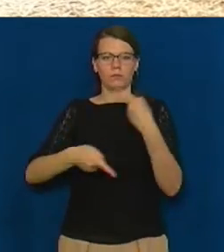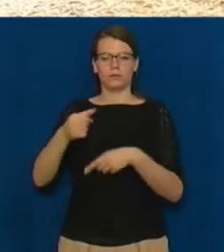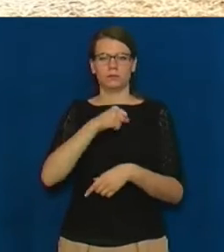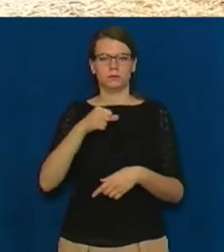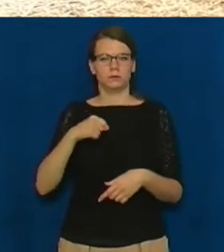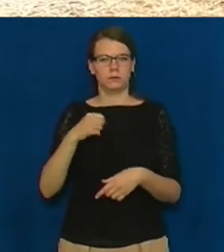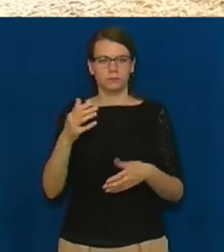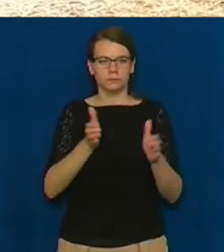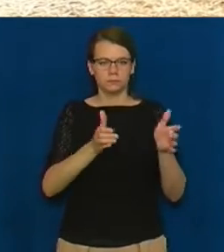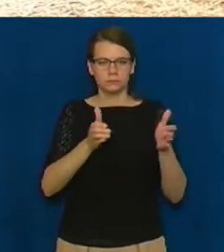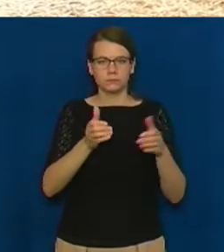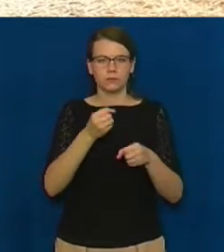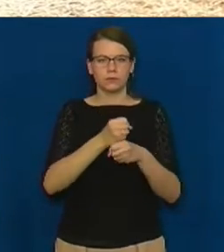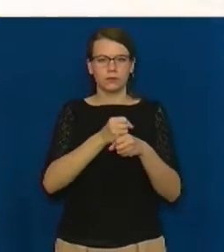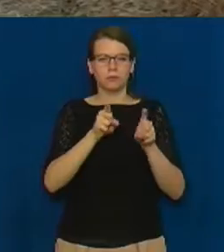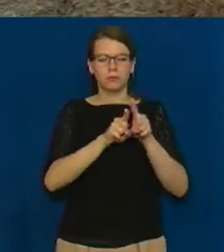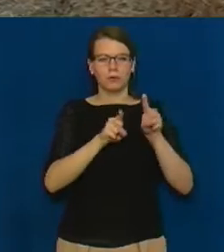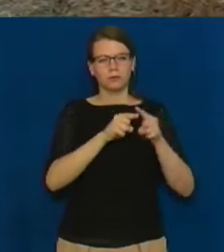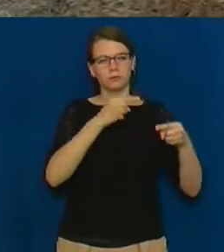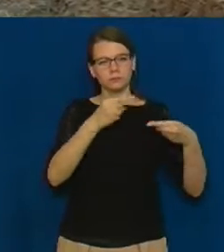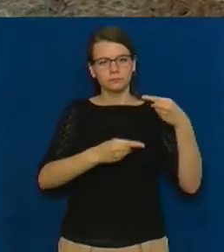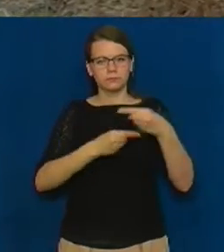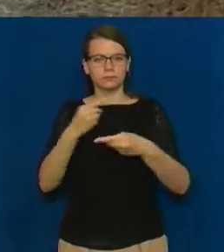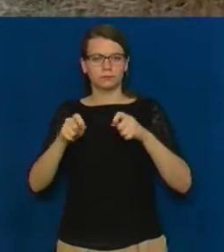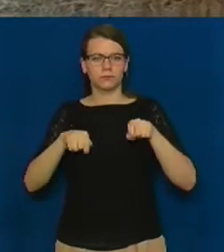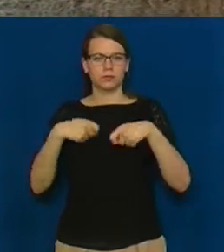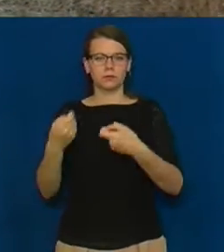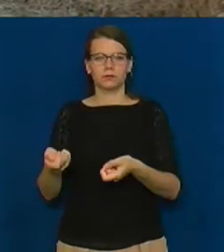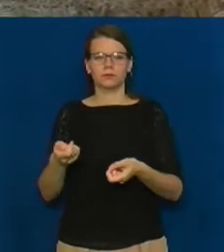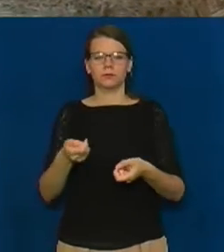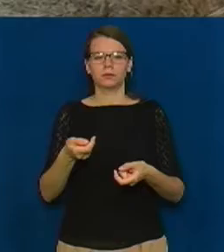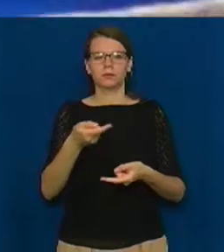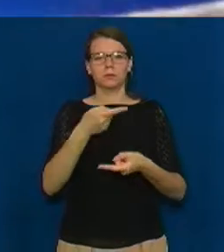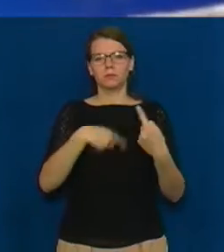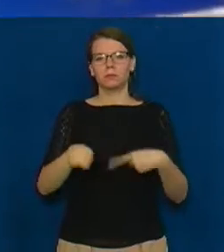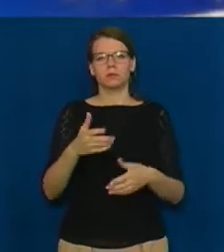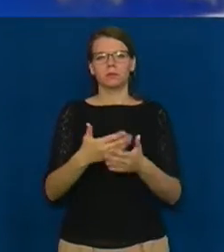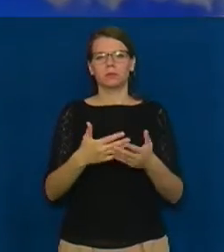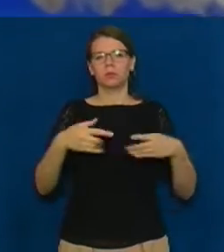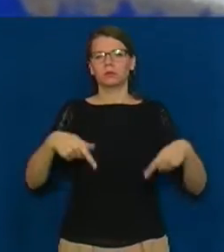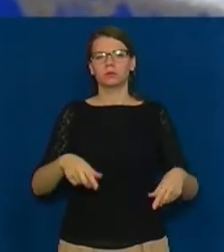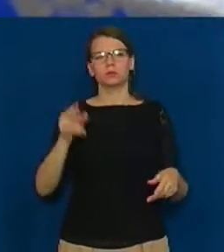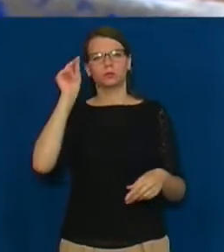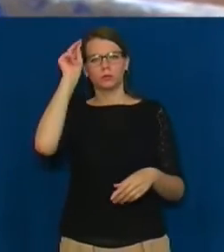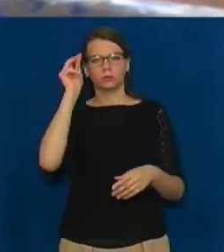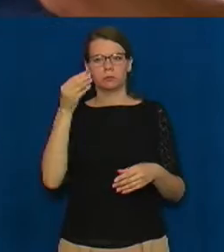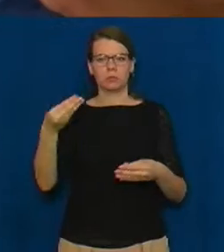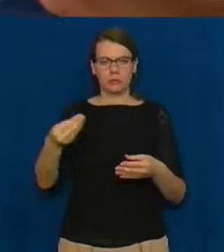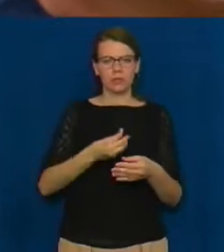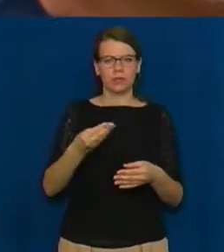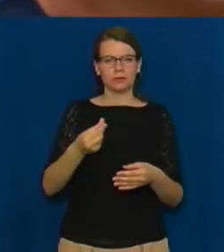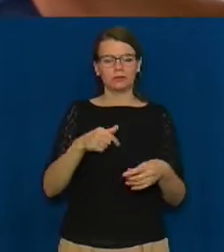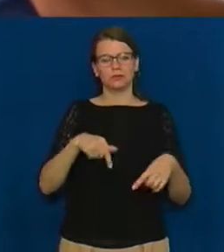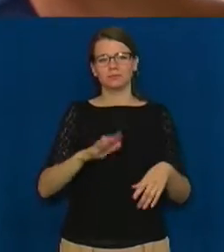Так, кажучи, ми є продовжувачі роботи. Ну, в нас немає такої, як сказати, плати за навчання. Ми, як знаєте, клуб за